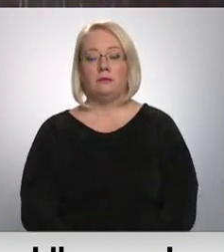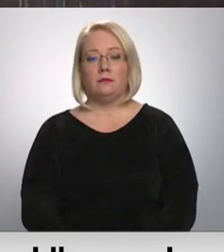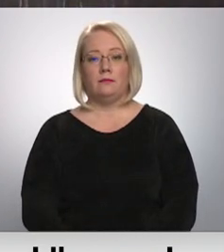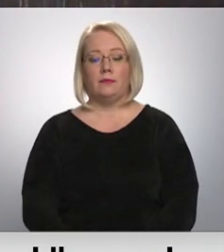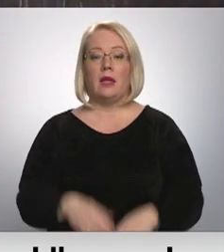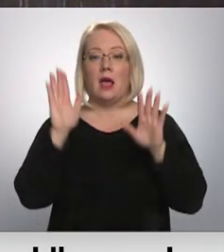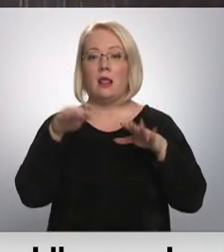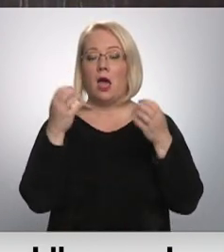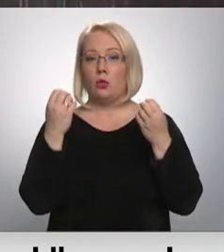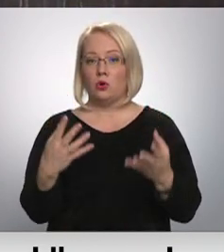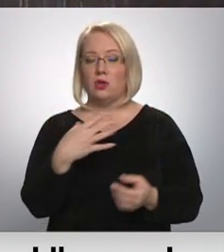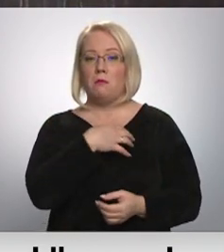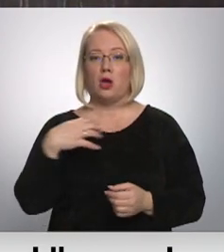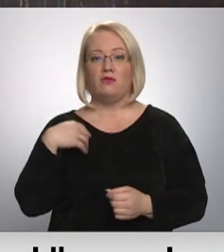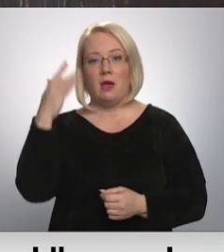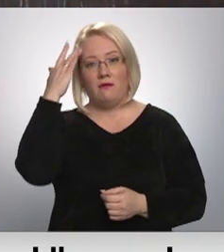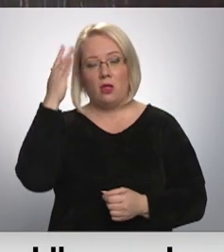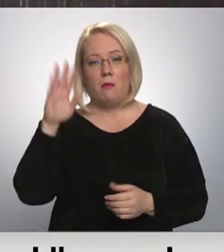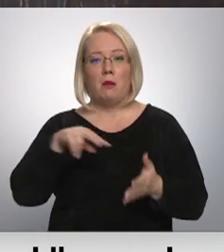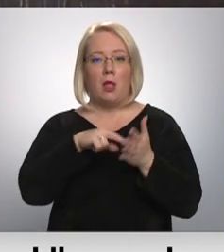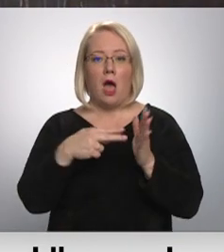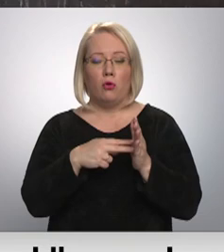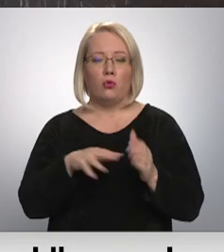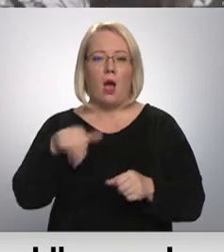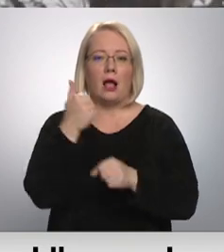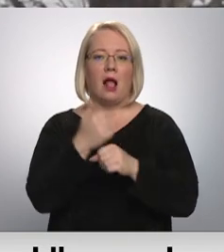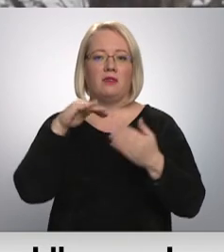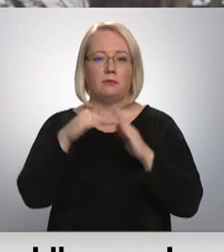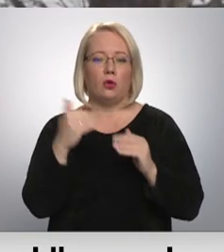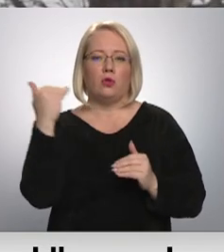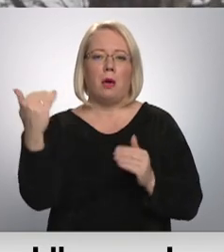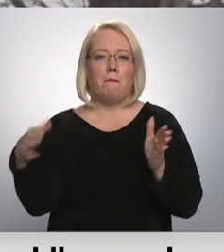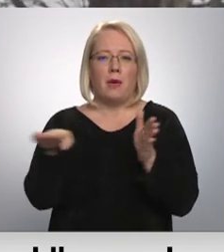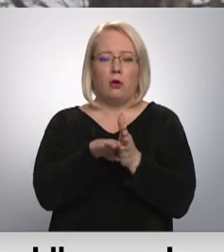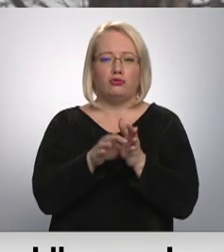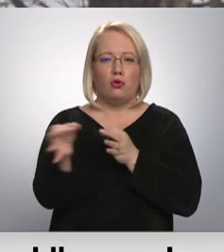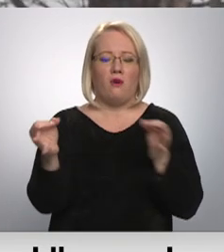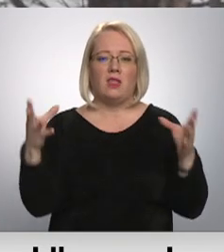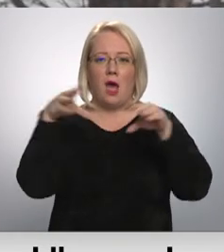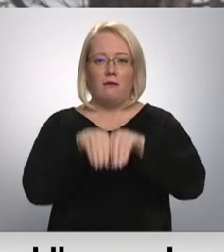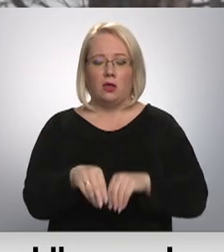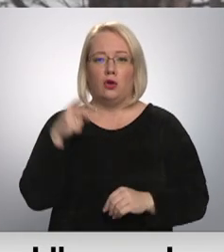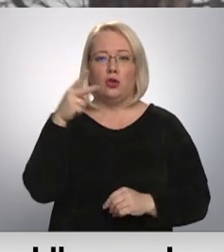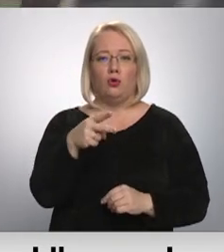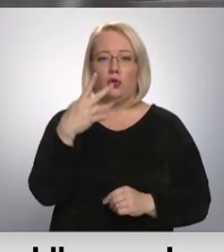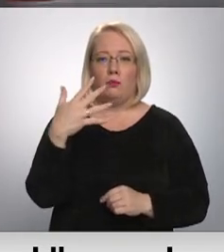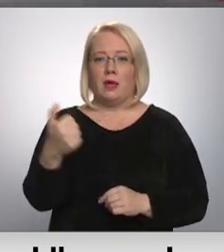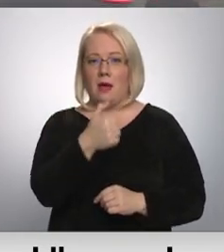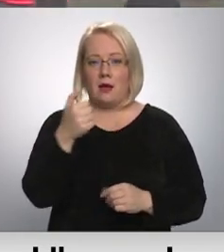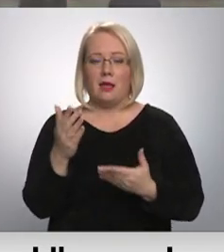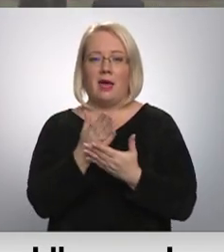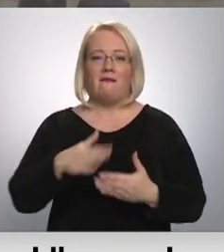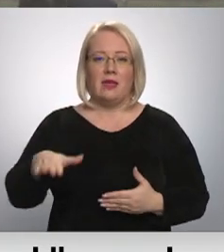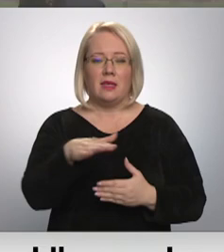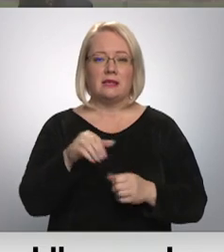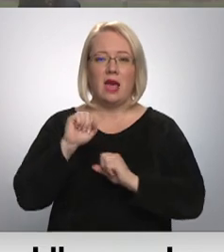Lai noskaidrot pašvaldību viedokli par plānoto Latvijas valsts pilsētu un tam piegulošo novada apvienošanu no 2025. gada, Vides aizsardzības